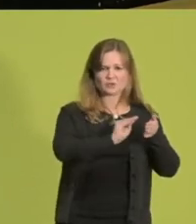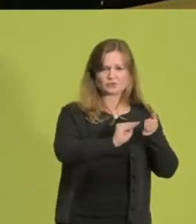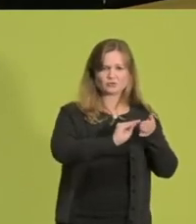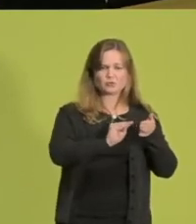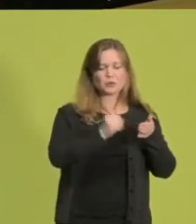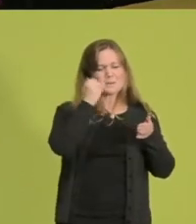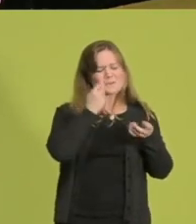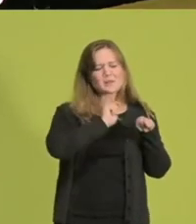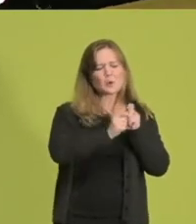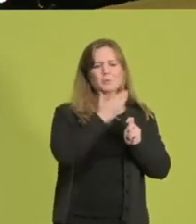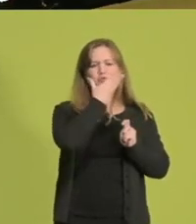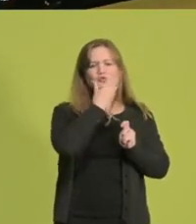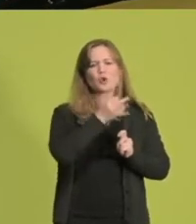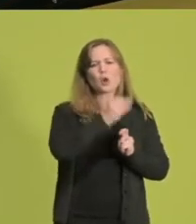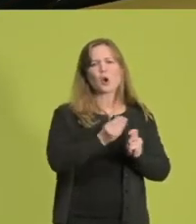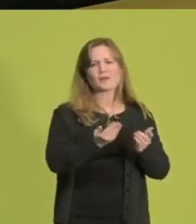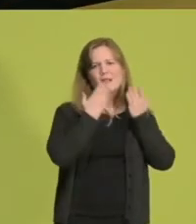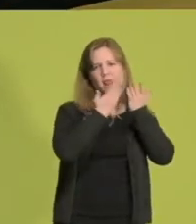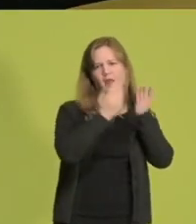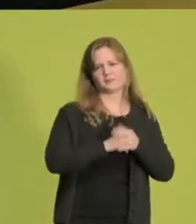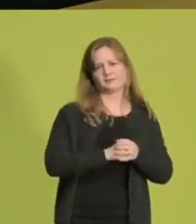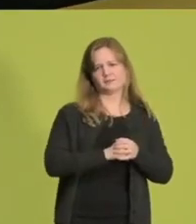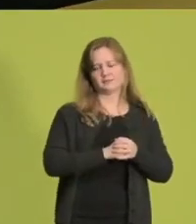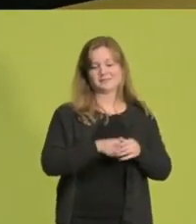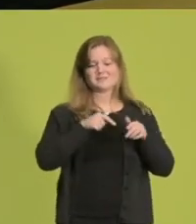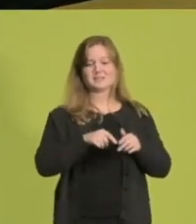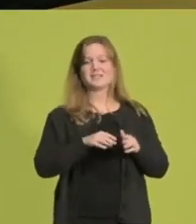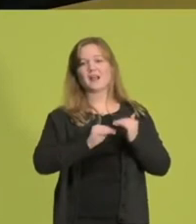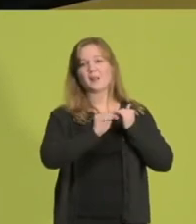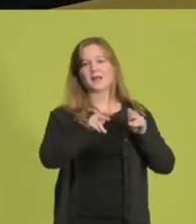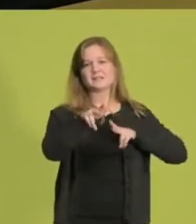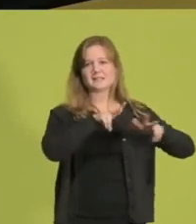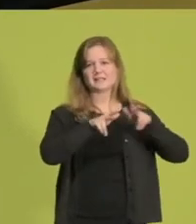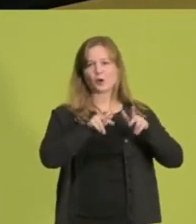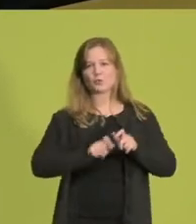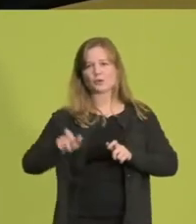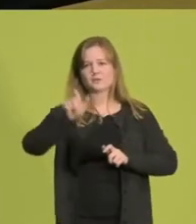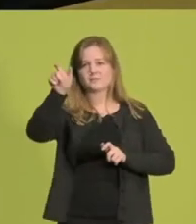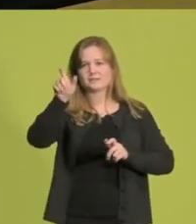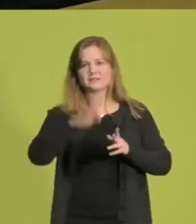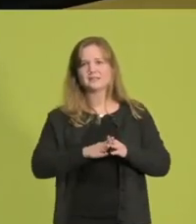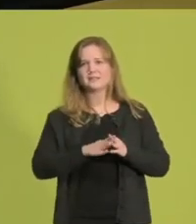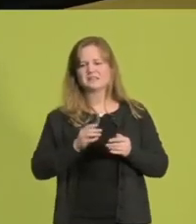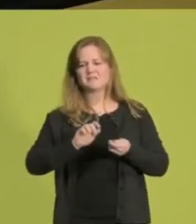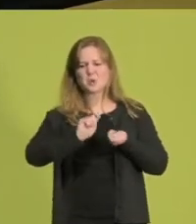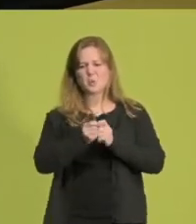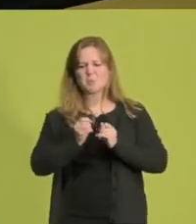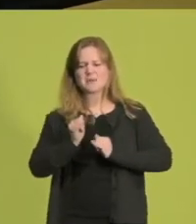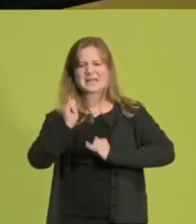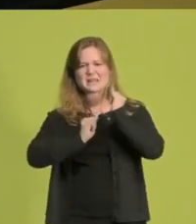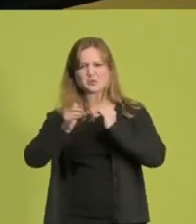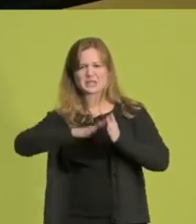schönsten Orten in unserem Land machen. Diese Landesregierung ist angetreten, um Nordrhein-Westfalen zum Silicon Valley zu machen. Die